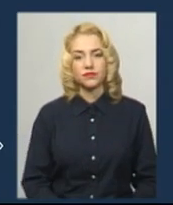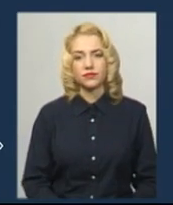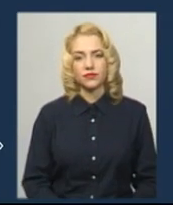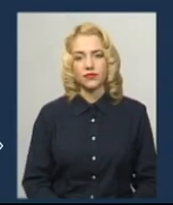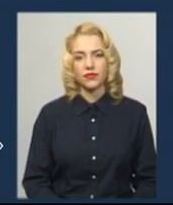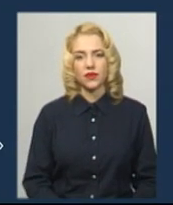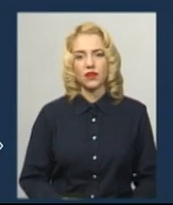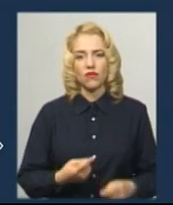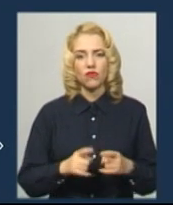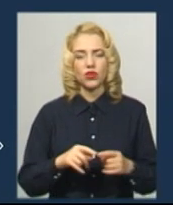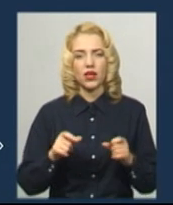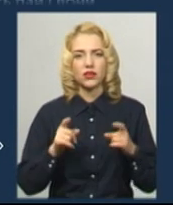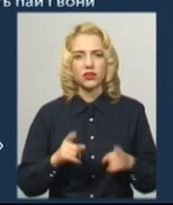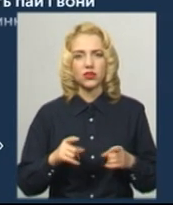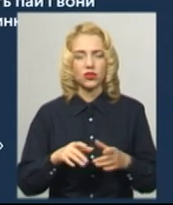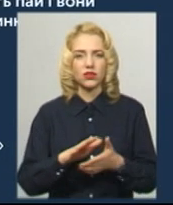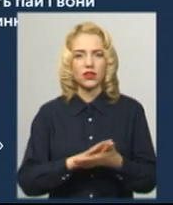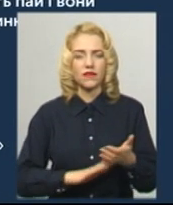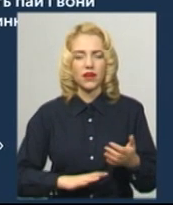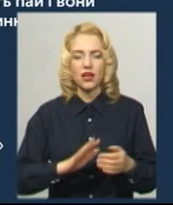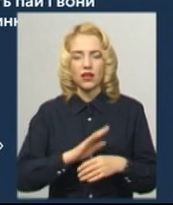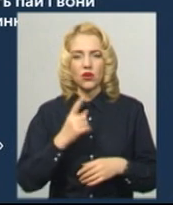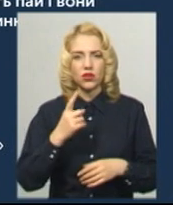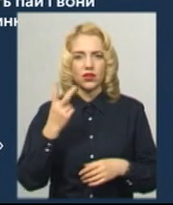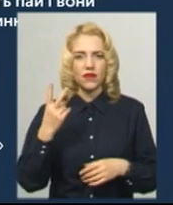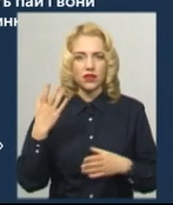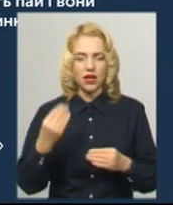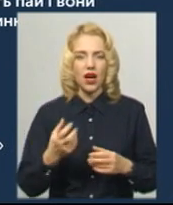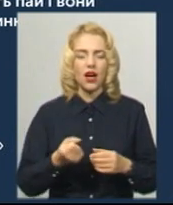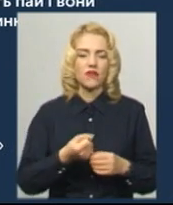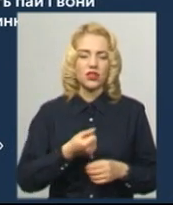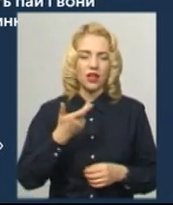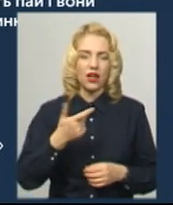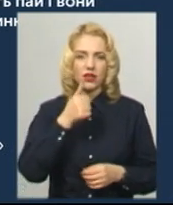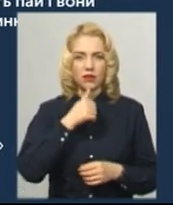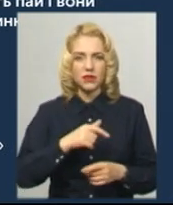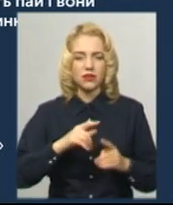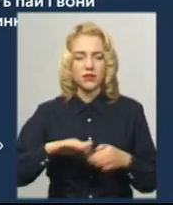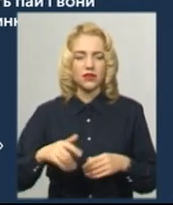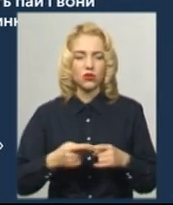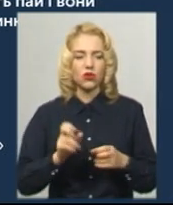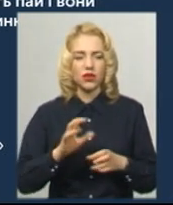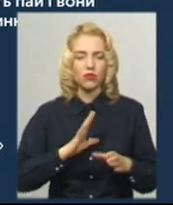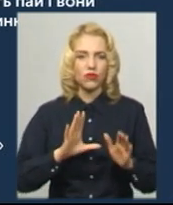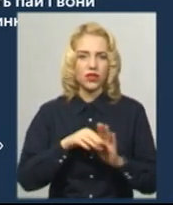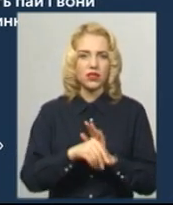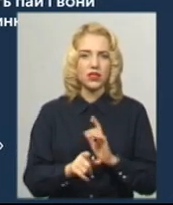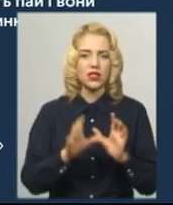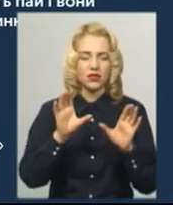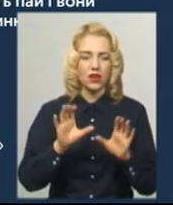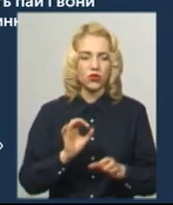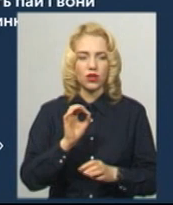Вона дійсно триває вже, напевне, не один-два дні, а декілька місяців з того моменту, коли був внесений законопроєкт